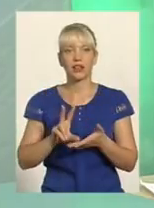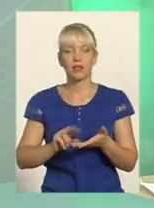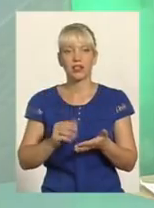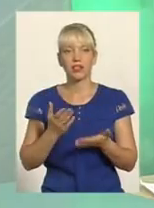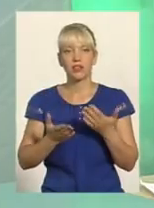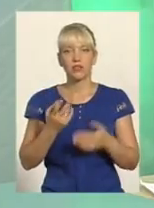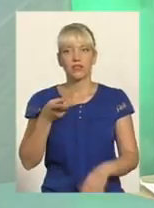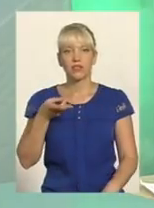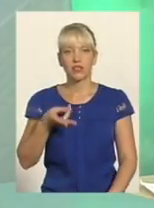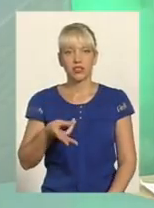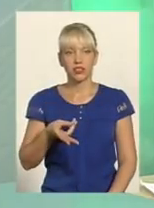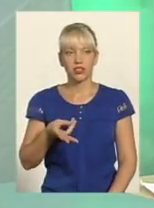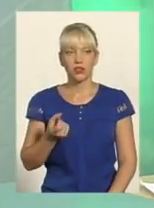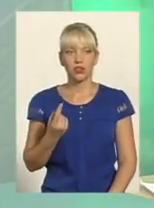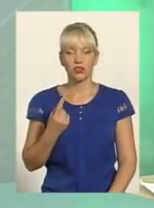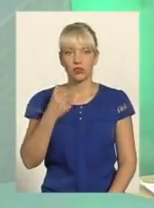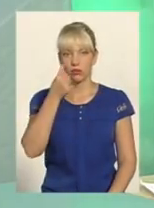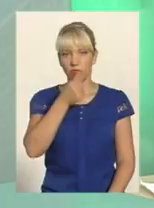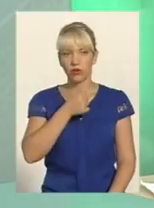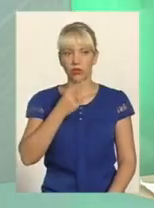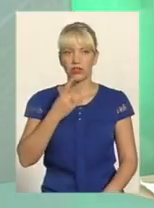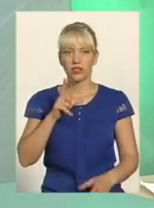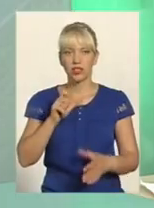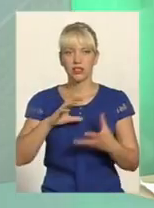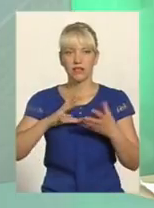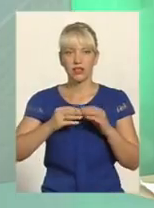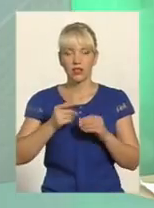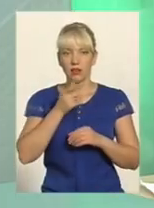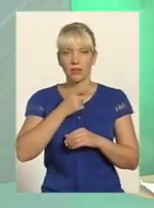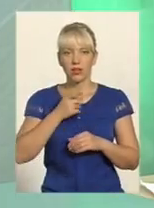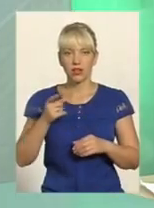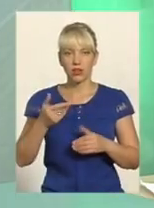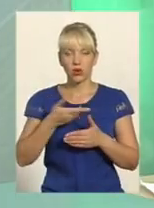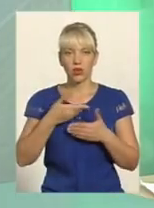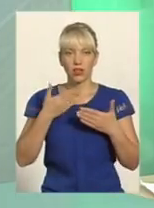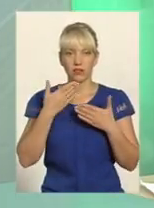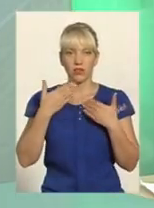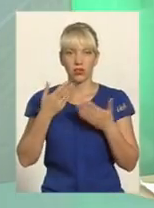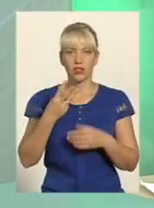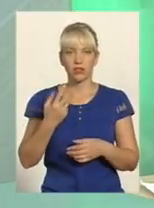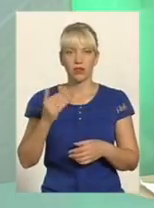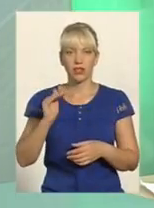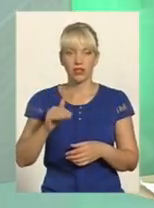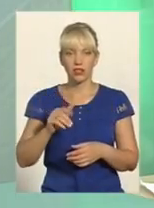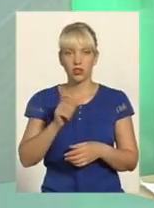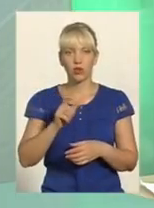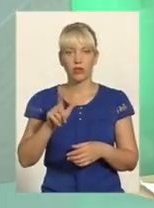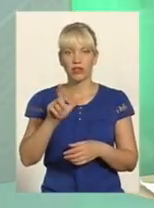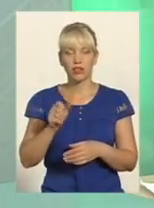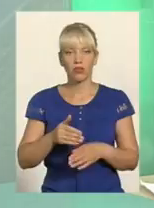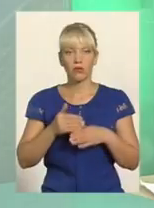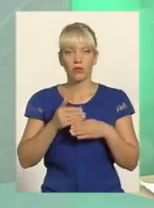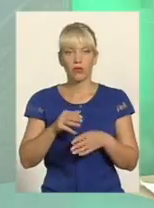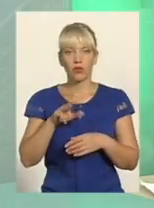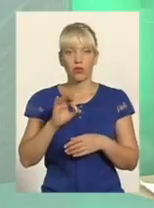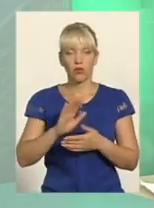році за звітній період до нас звернулося 35 тисяч громадян за допомогою, то в